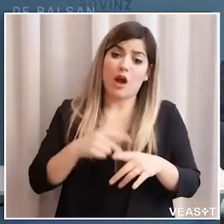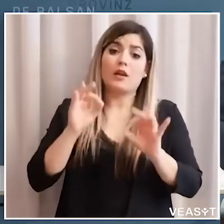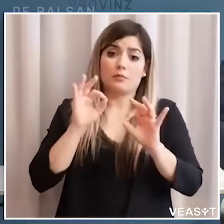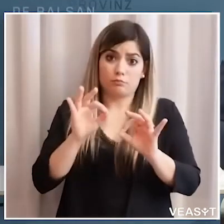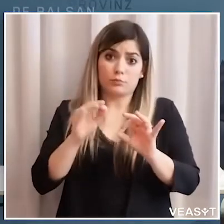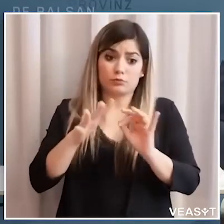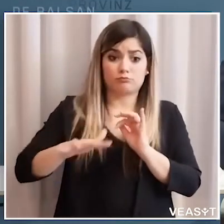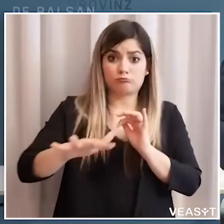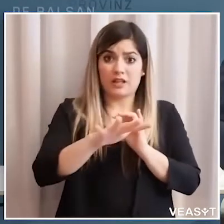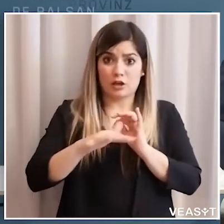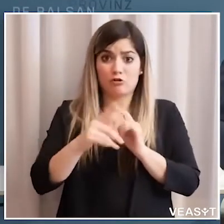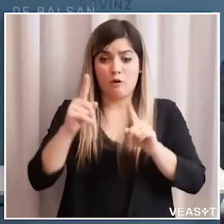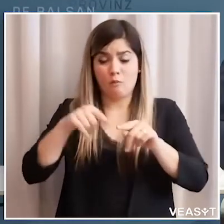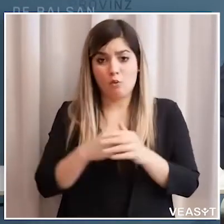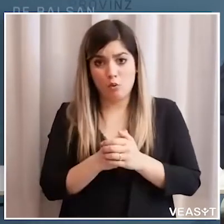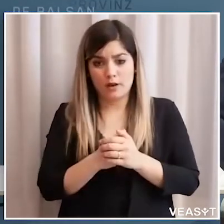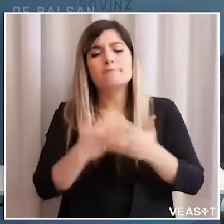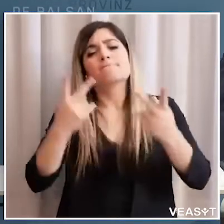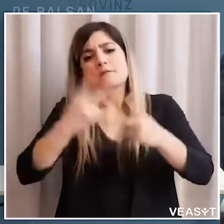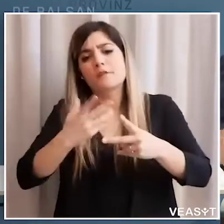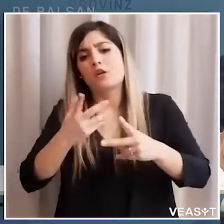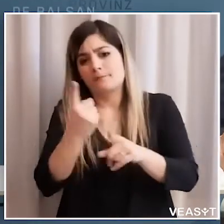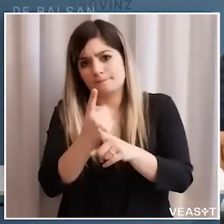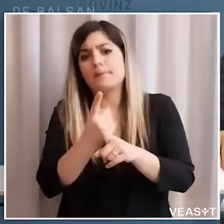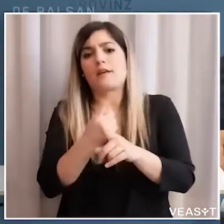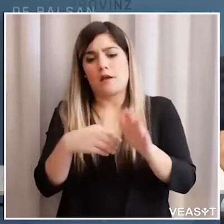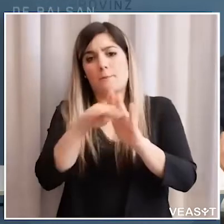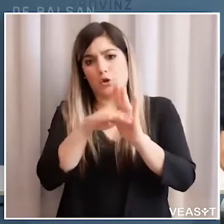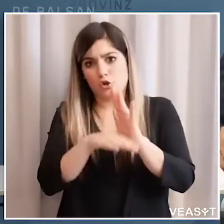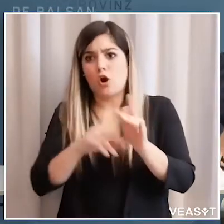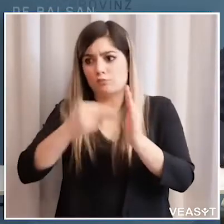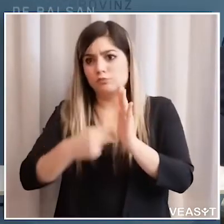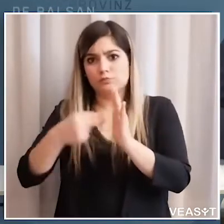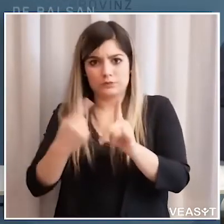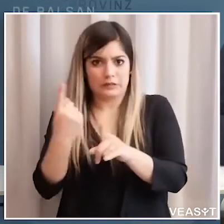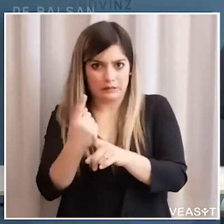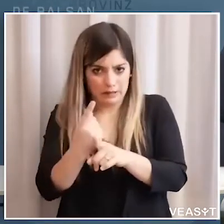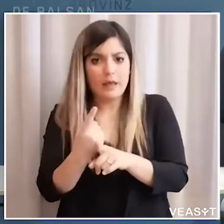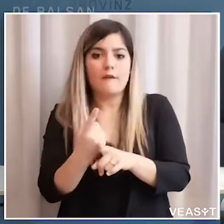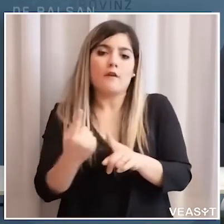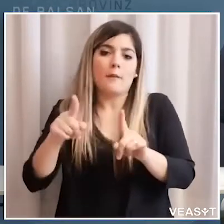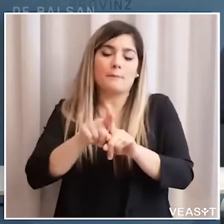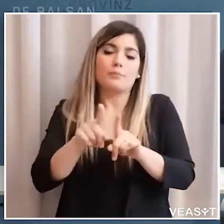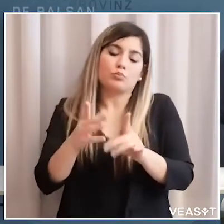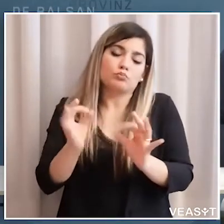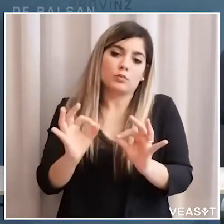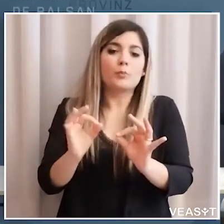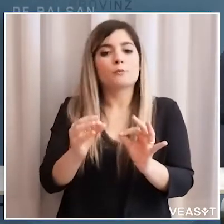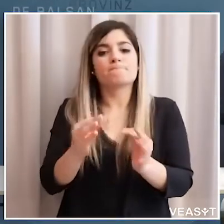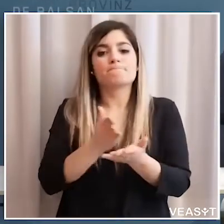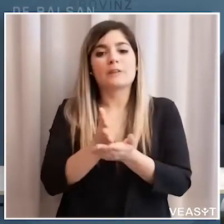oltre anche ai protocolli che saranno ancora siglati e comunque alle linee guida che saranno ancora emanati